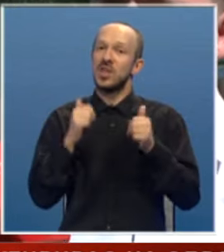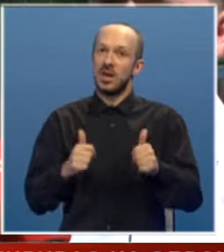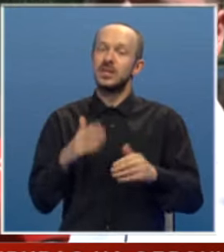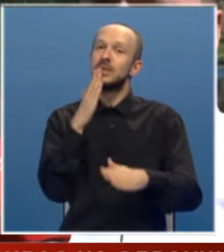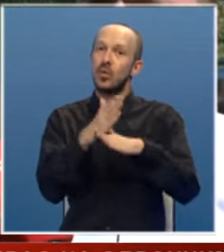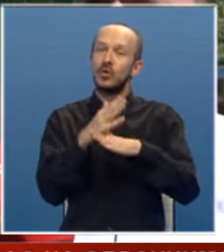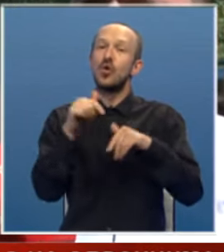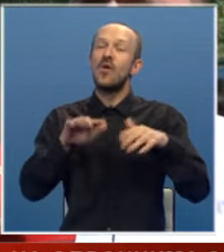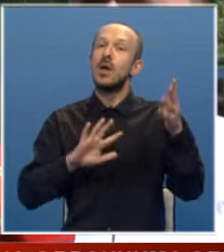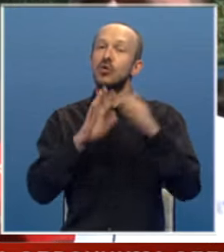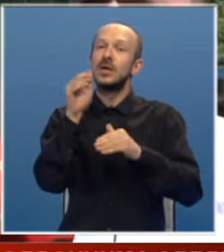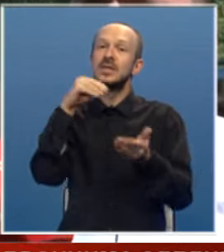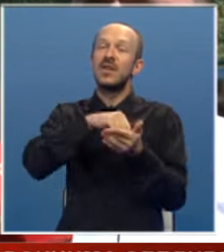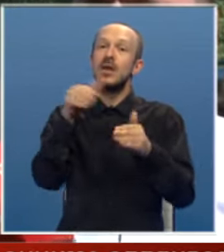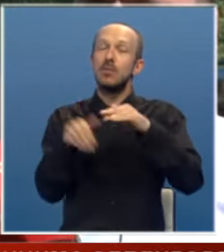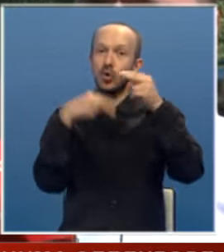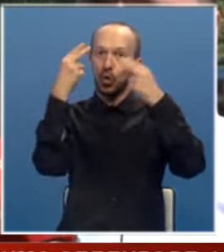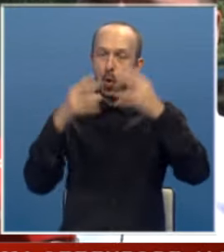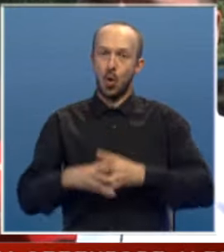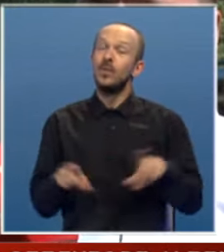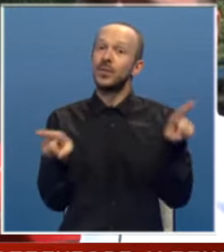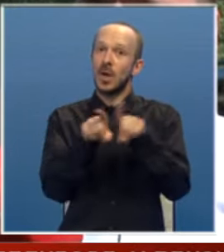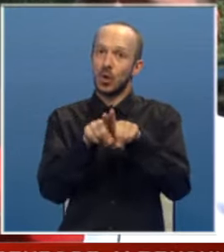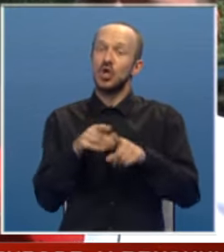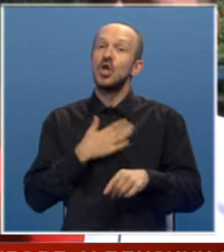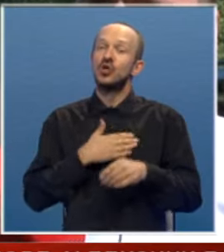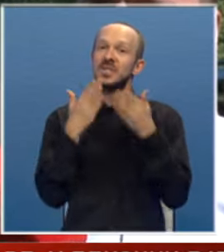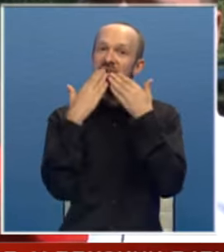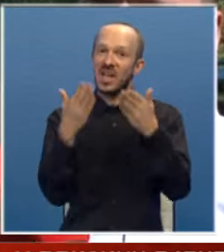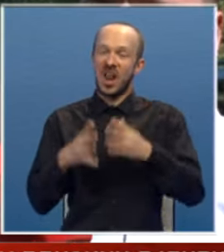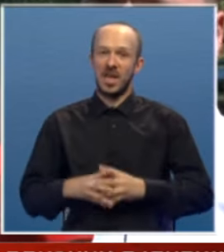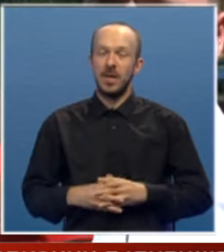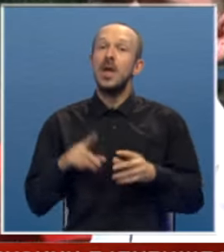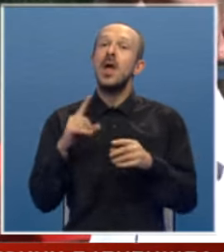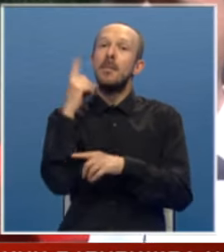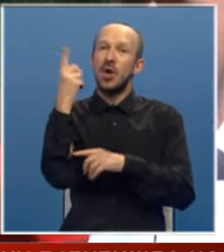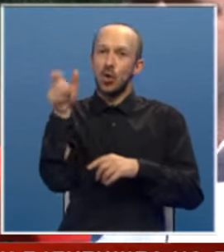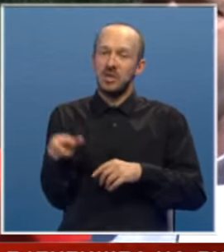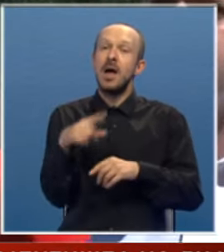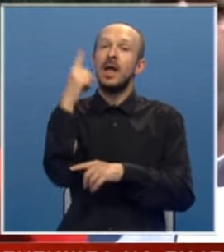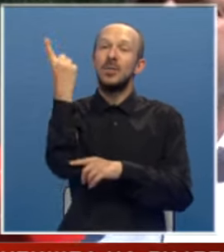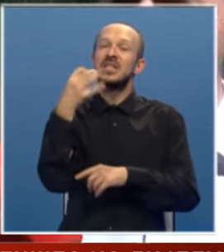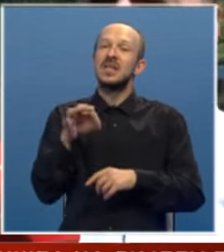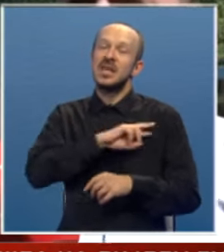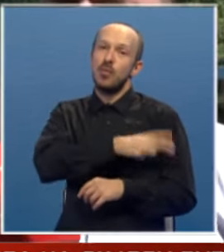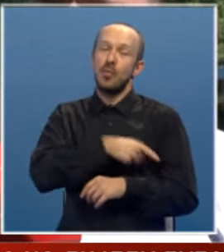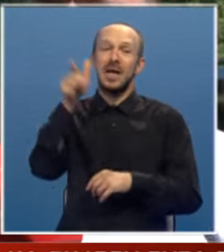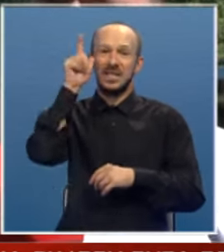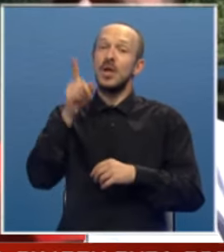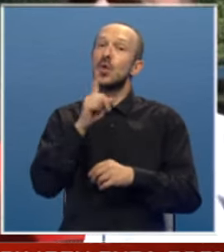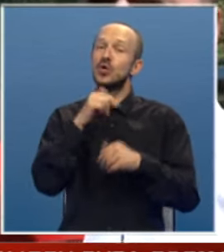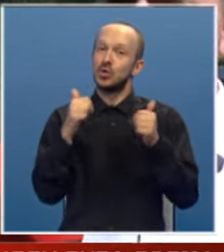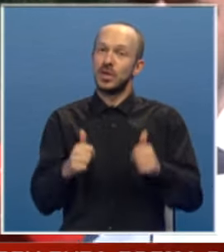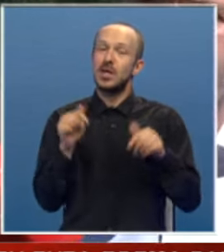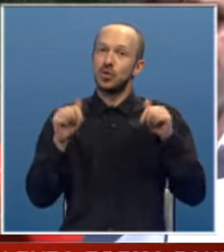pomažu da se ovaj požar stavi pod kontrol. Također želim da se zahvalim pilotima helikopterske jedinice Mupa Srbije koji